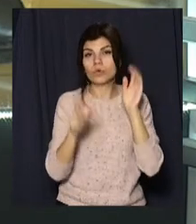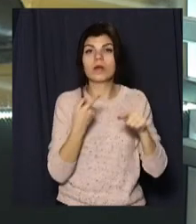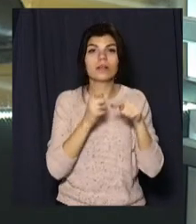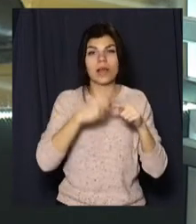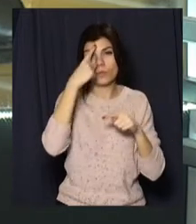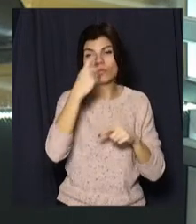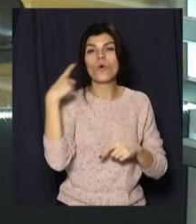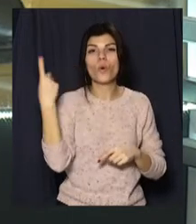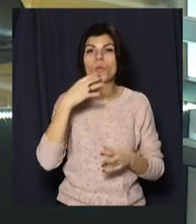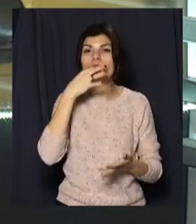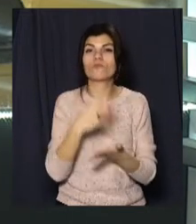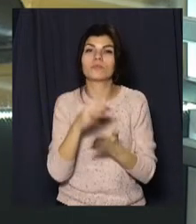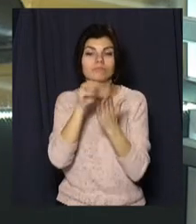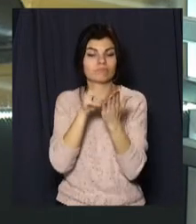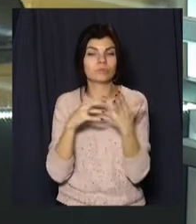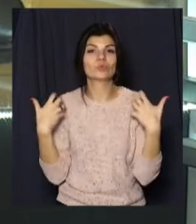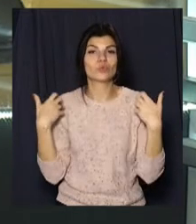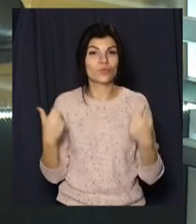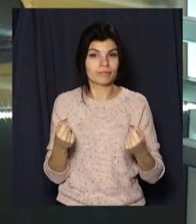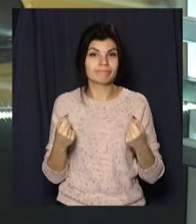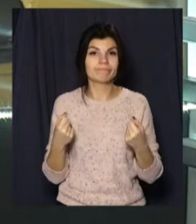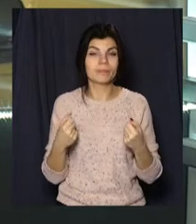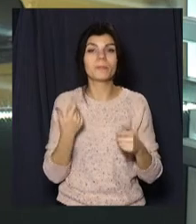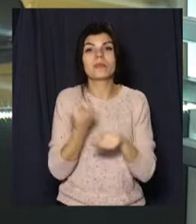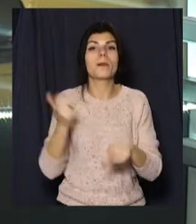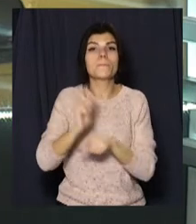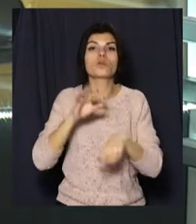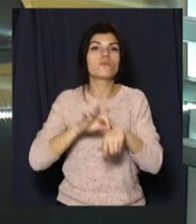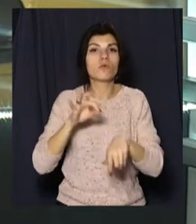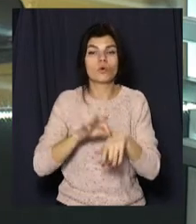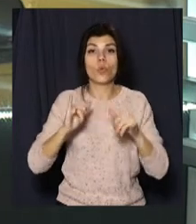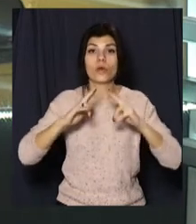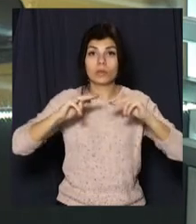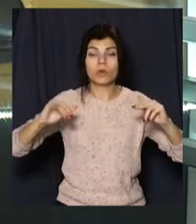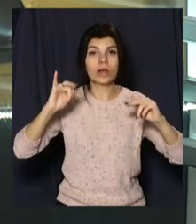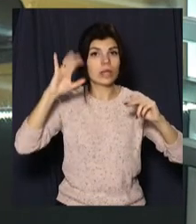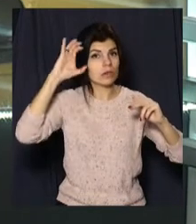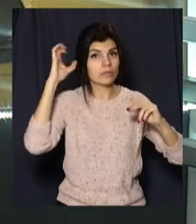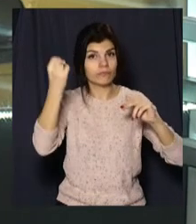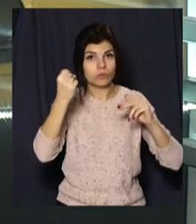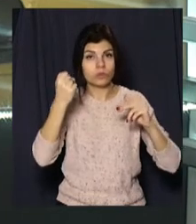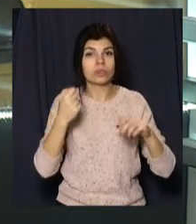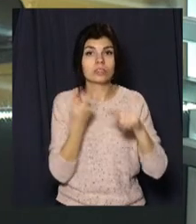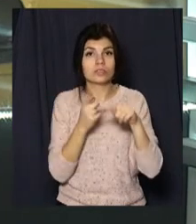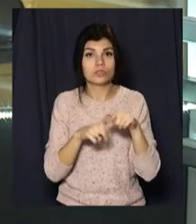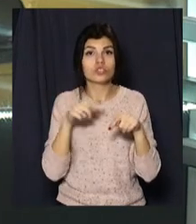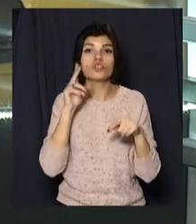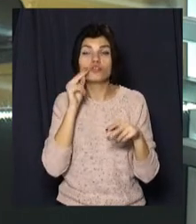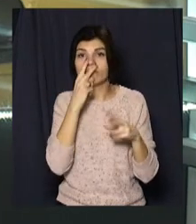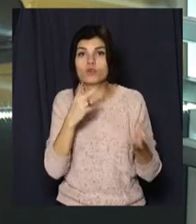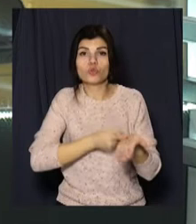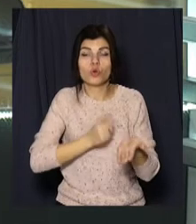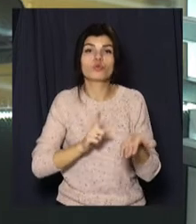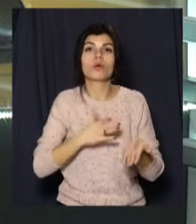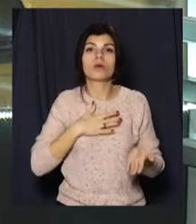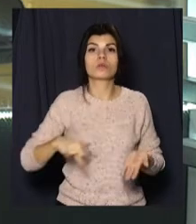повідомили в обласному департаменті охорони здоров'я. Найбільше захворілих у Дніпрі та Кривому Розі. Цифри свідчать, що наш